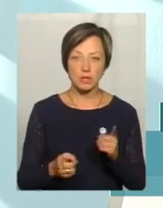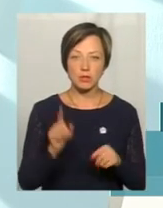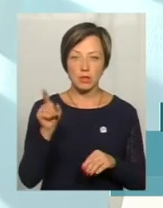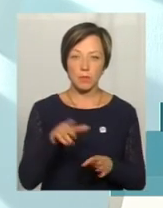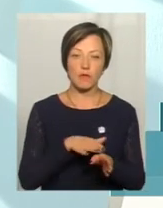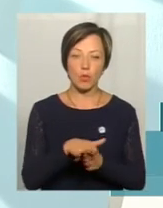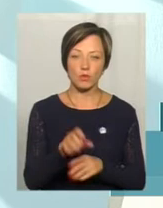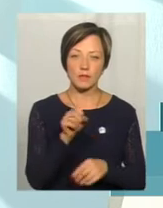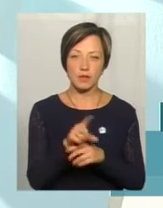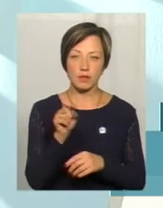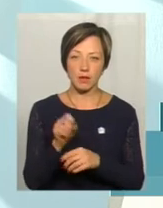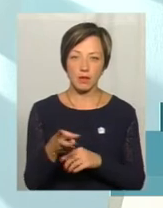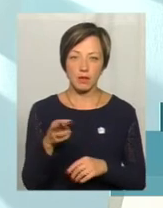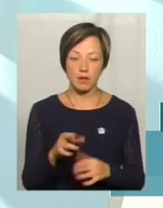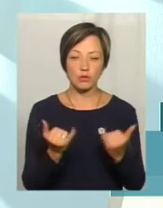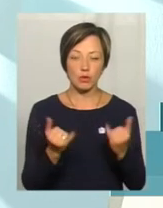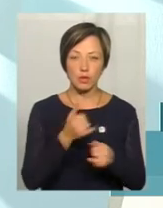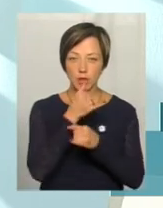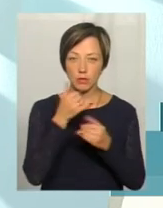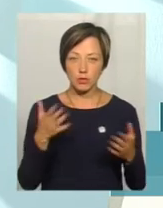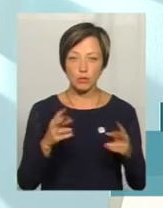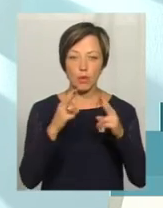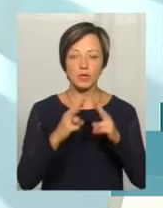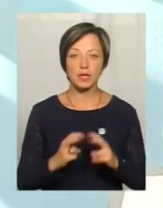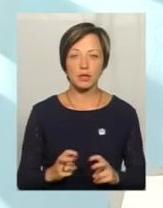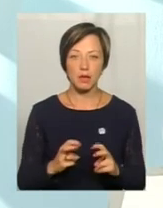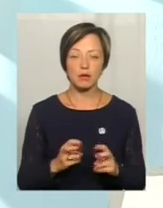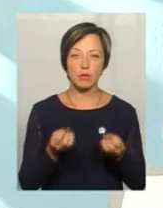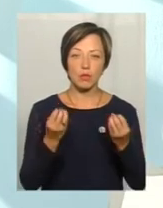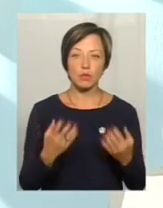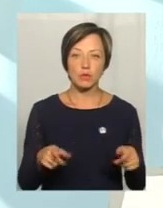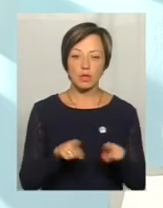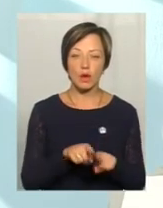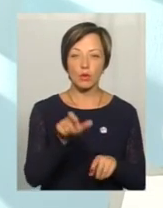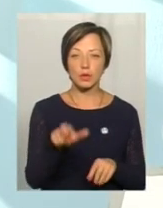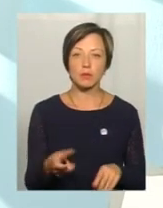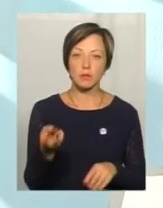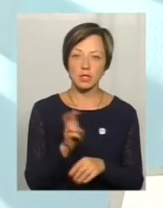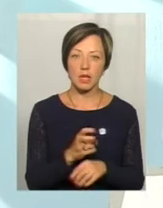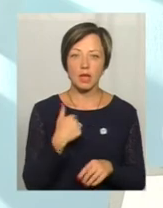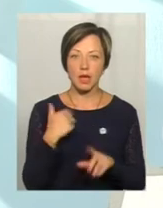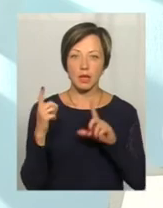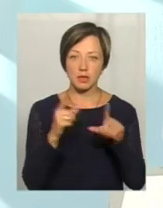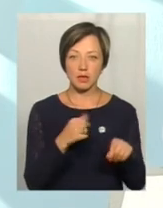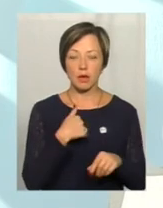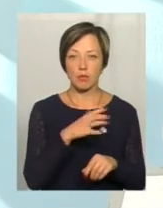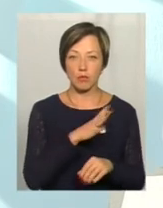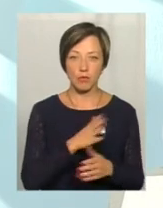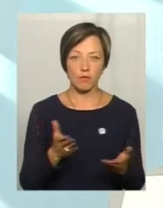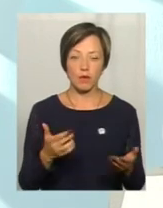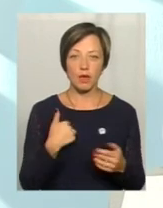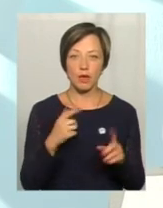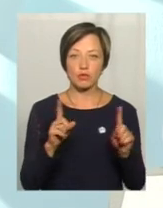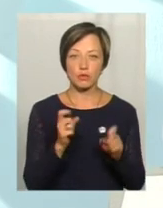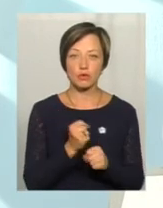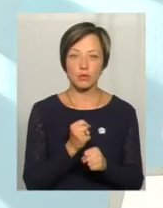виконував бойові завдання. Ми сьогодні не можемо розглядати просто так, що людина прийшла і сказала, я їздив, я був, я